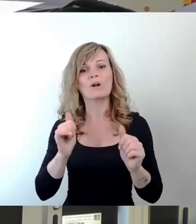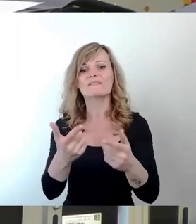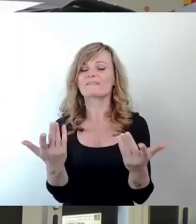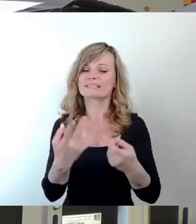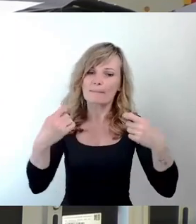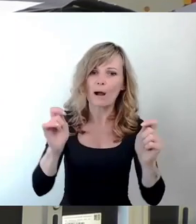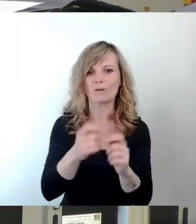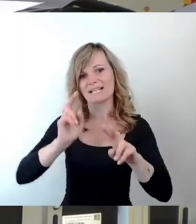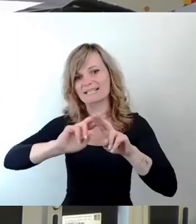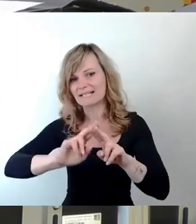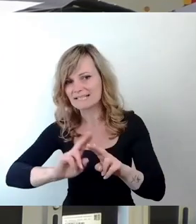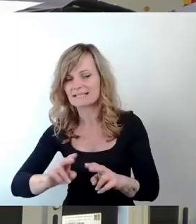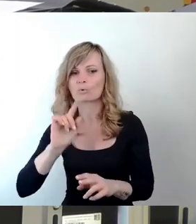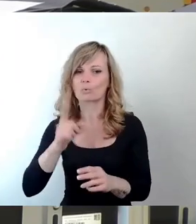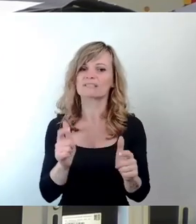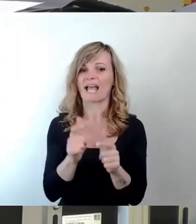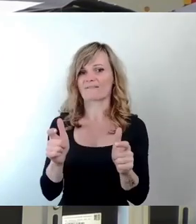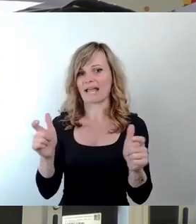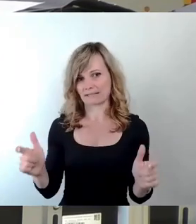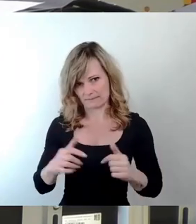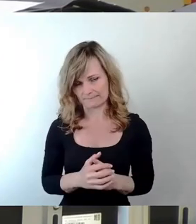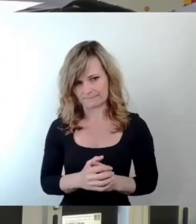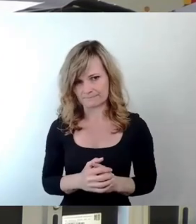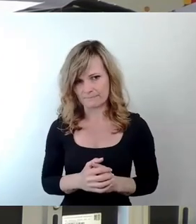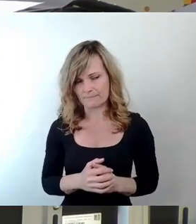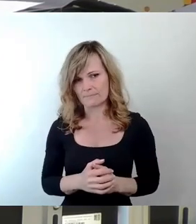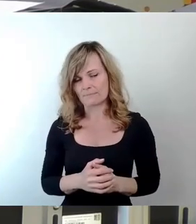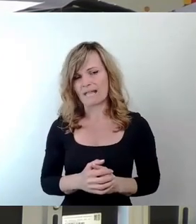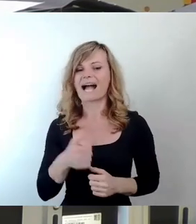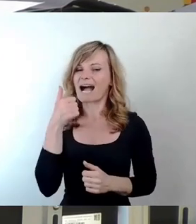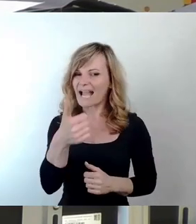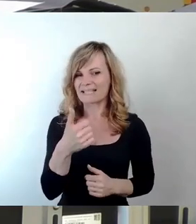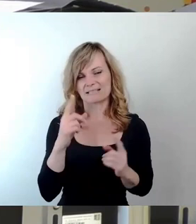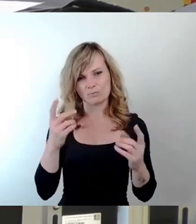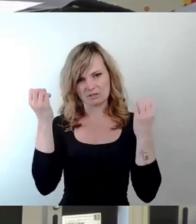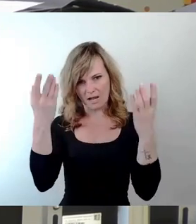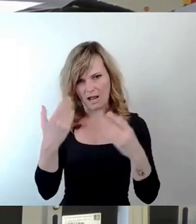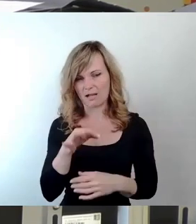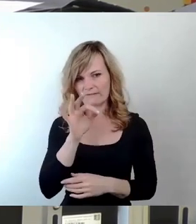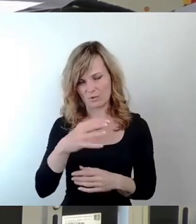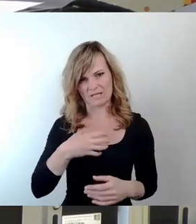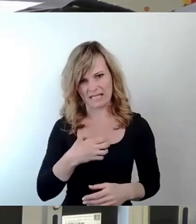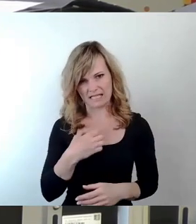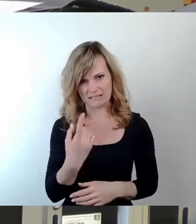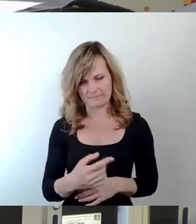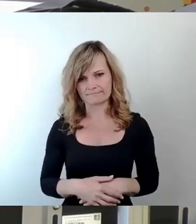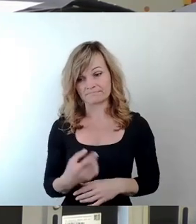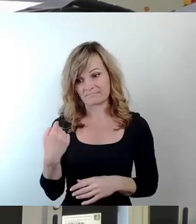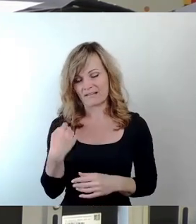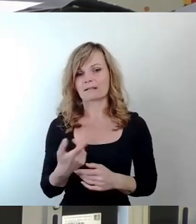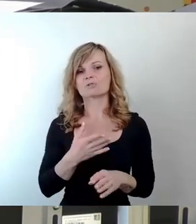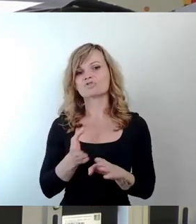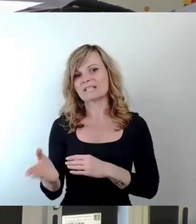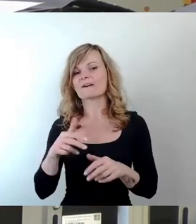gegebenenfalls auch erweitern, dort, wo es möglich ist. Und eins sollte mittlerweile auch in Dresden spätestens nach dem gescheiterten Verkehrsversuch klar sein, die